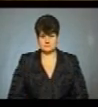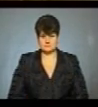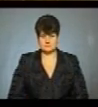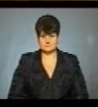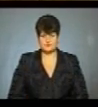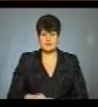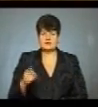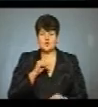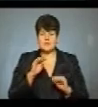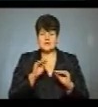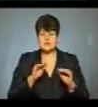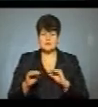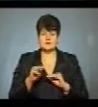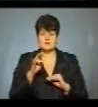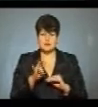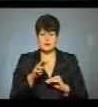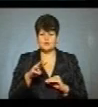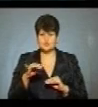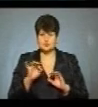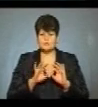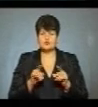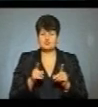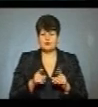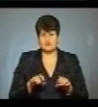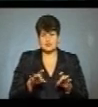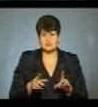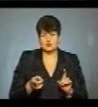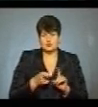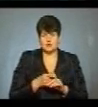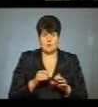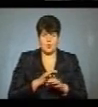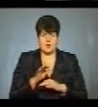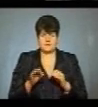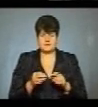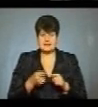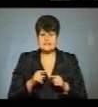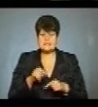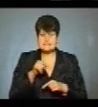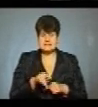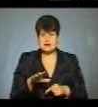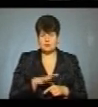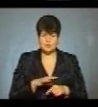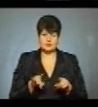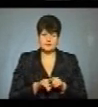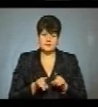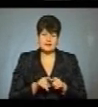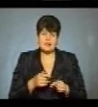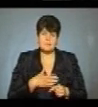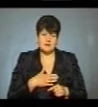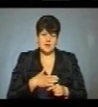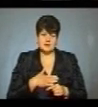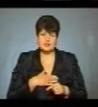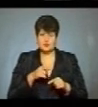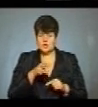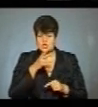Тернопільська режисерка Наталія Музичук розповіла, чому вирішила долучитися до проєкту. «Це було однозначно для мене знайти час,